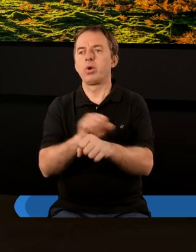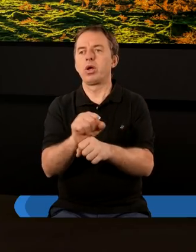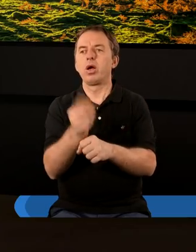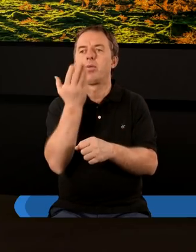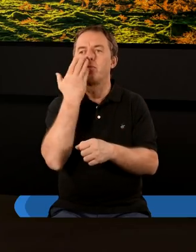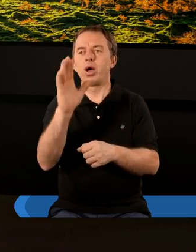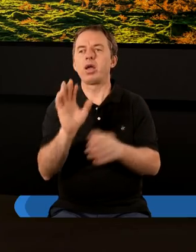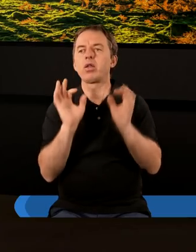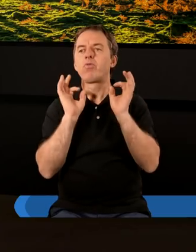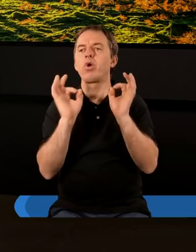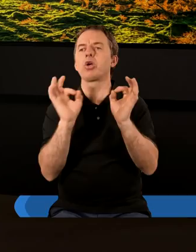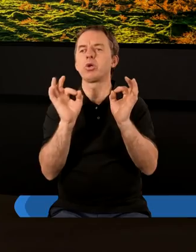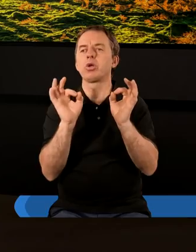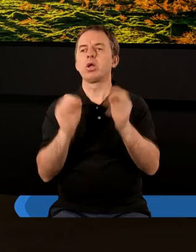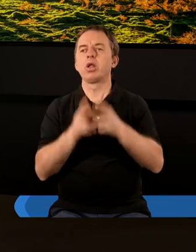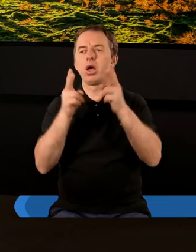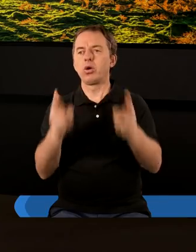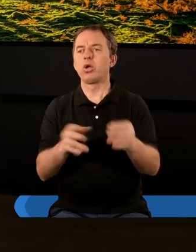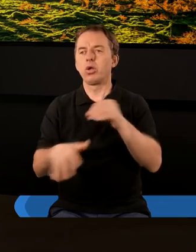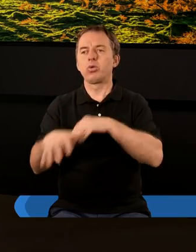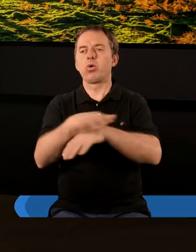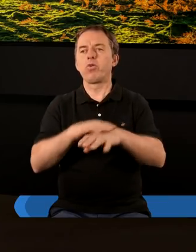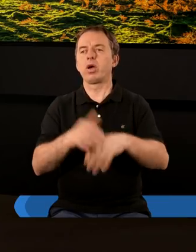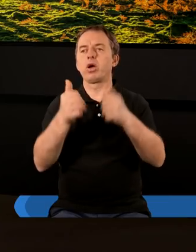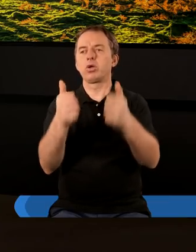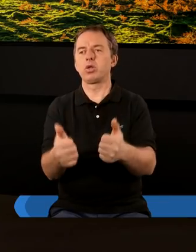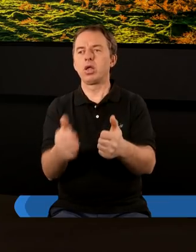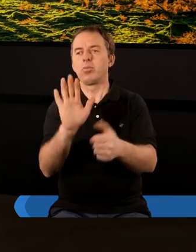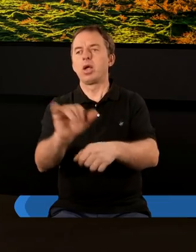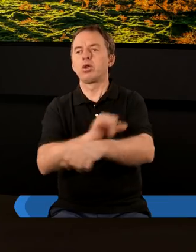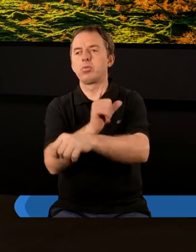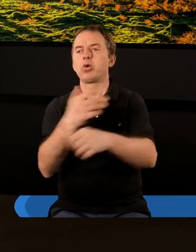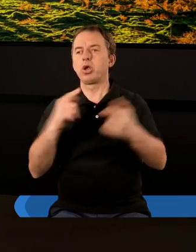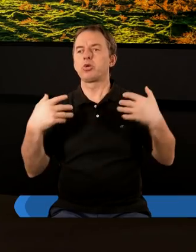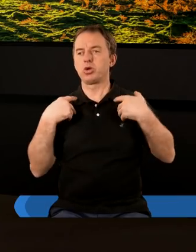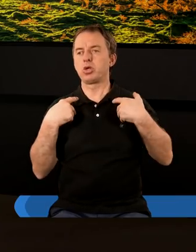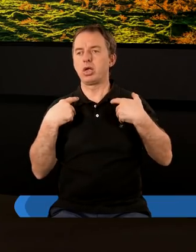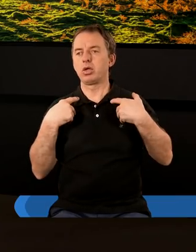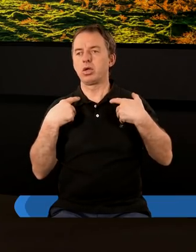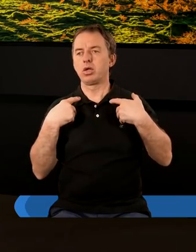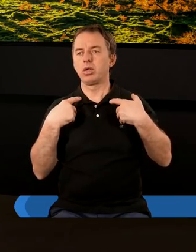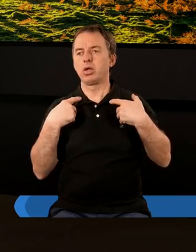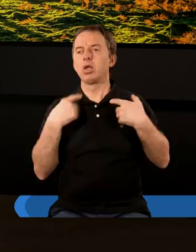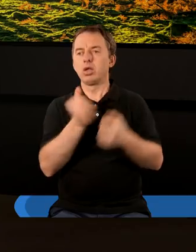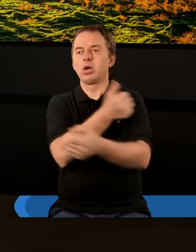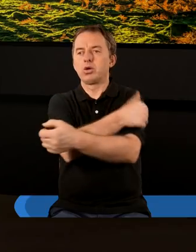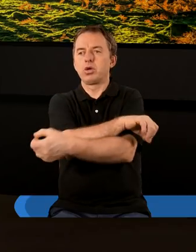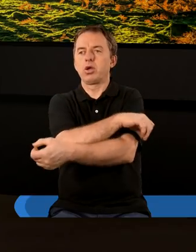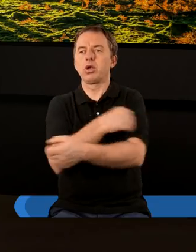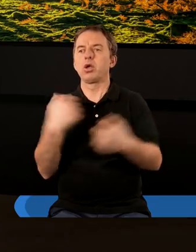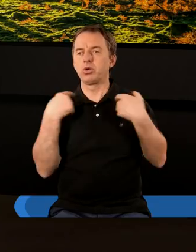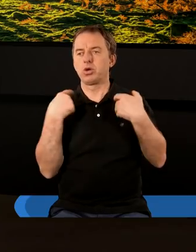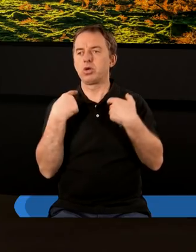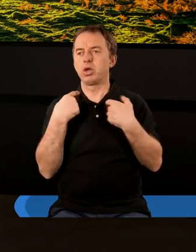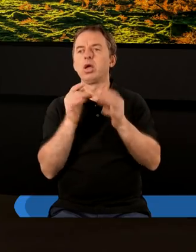bardzo właściwe na określenie duchowego stanu masz imię że żyjesz bo imię chrześcijanin to